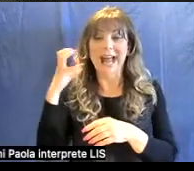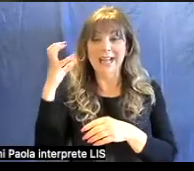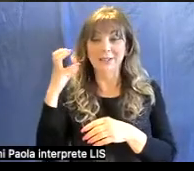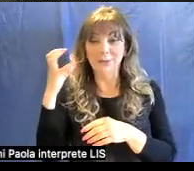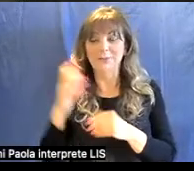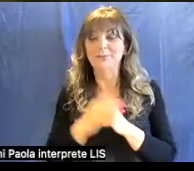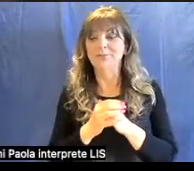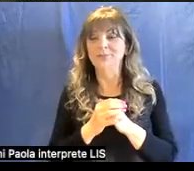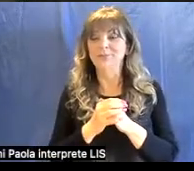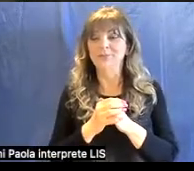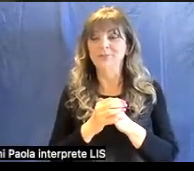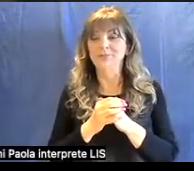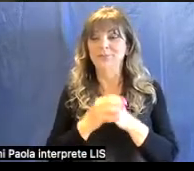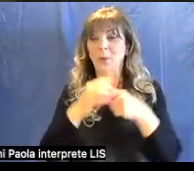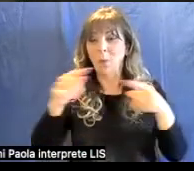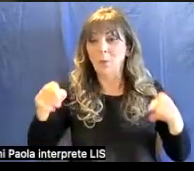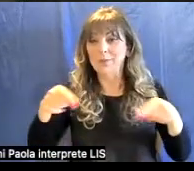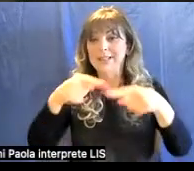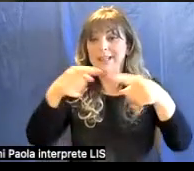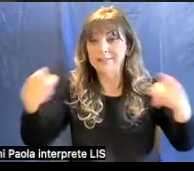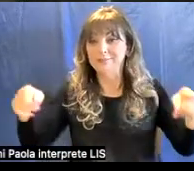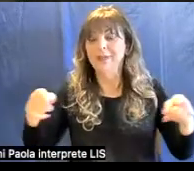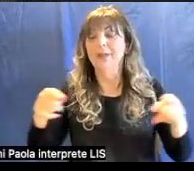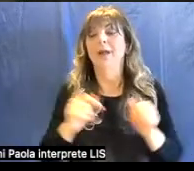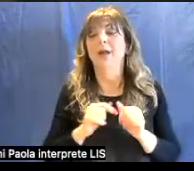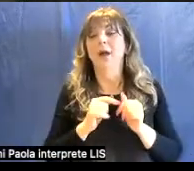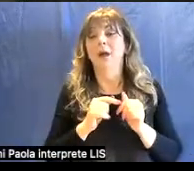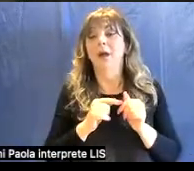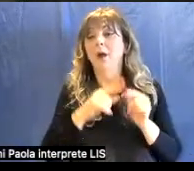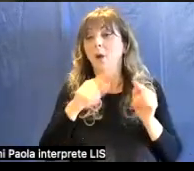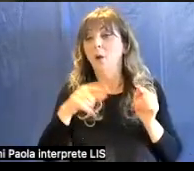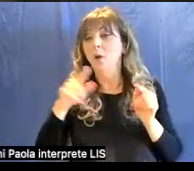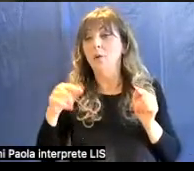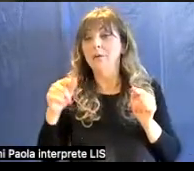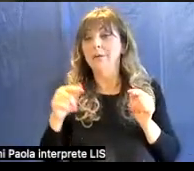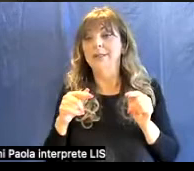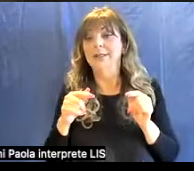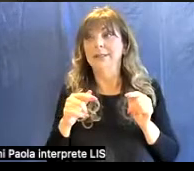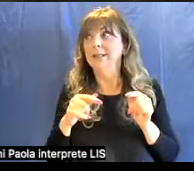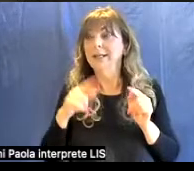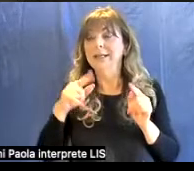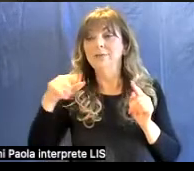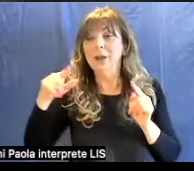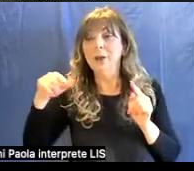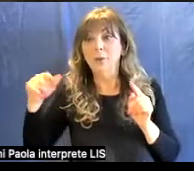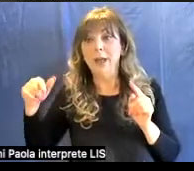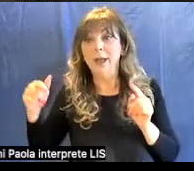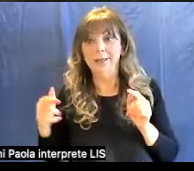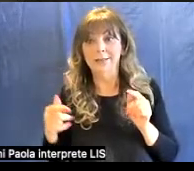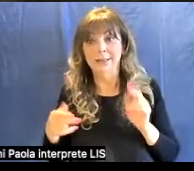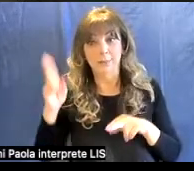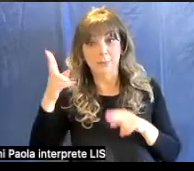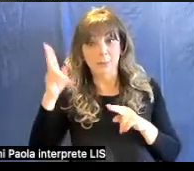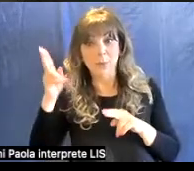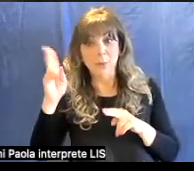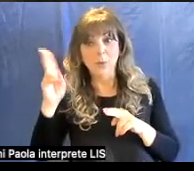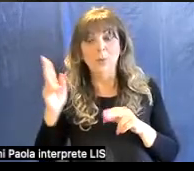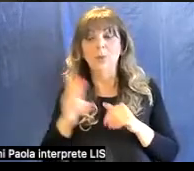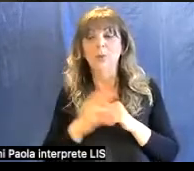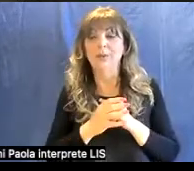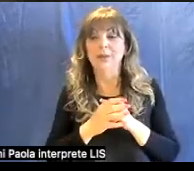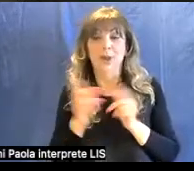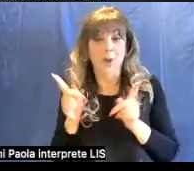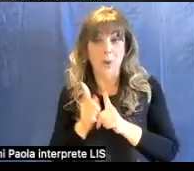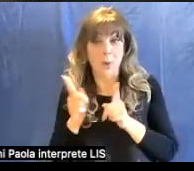che hanno una frequenza un po' più elevata e quindi una lunghezza d'onda un pochino più